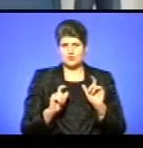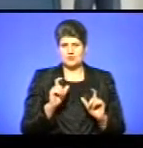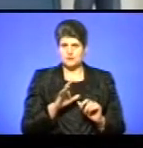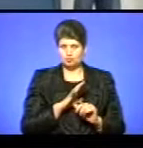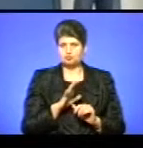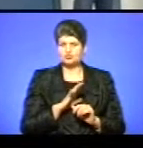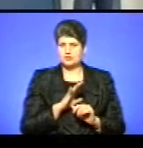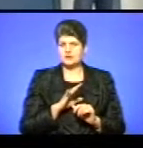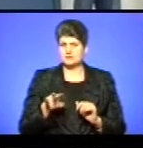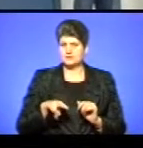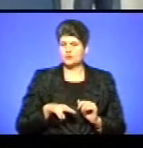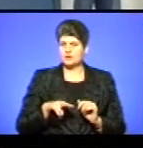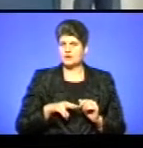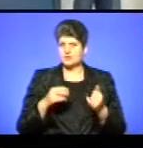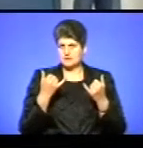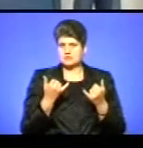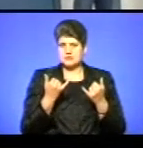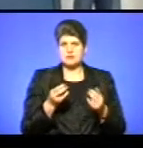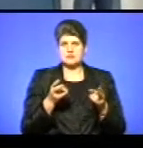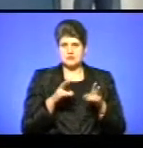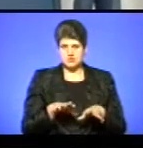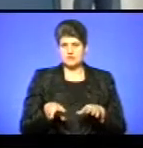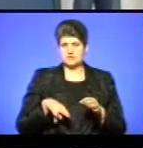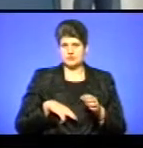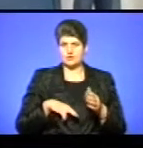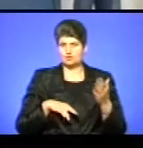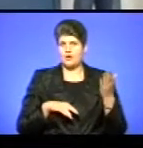ректори, які досі залишаються ректорами,